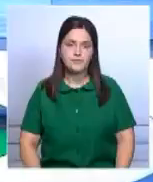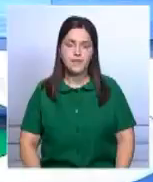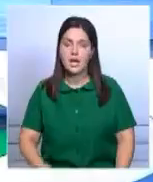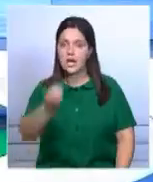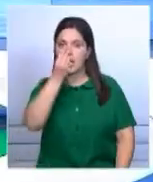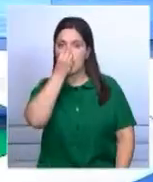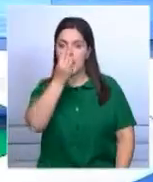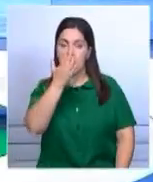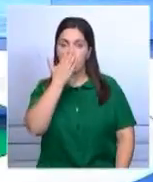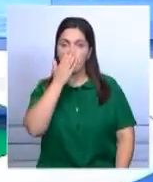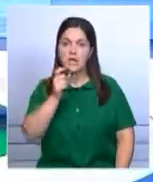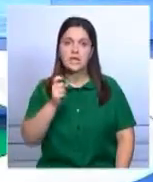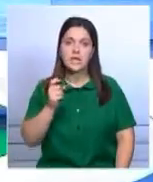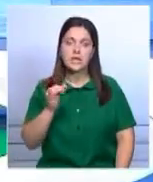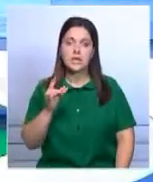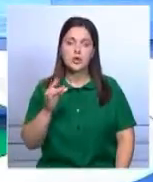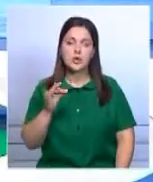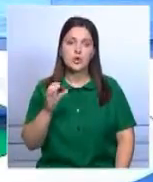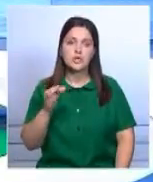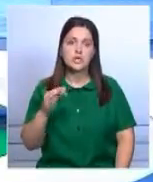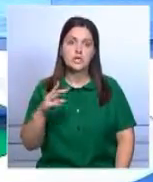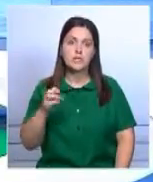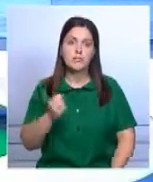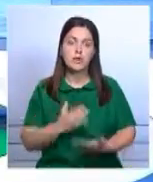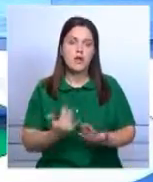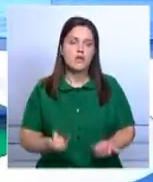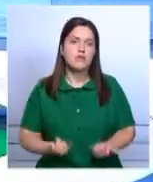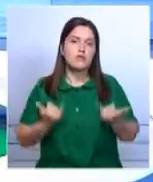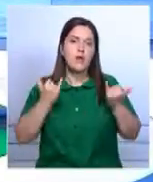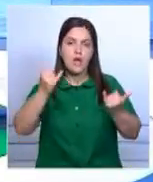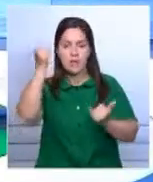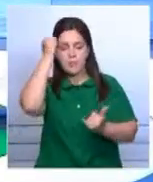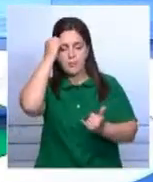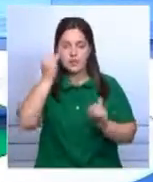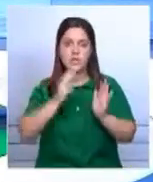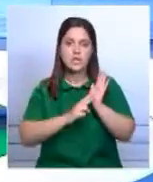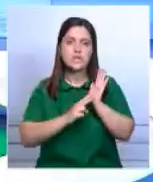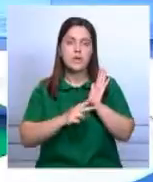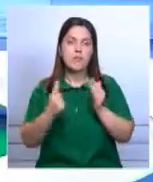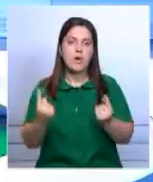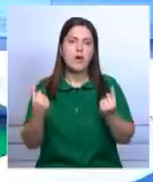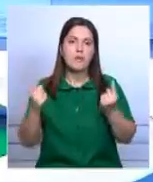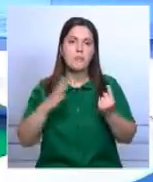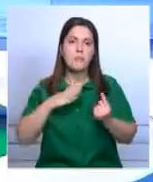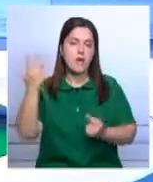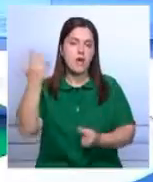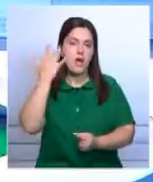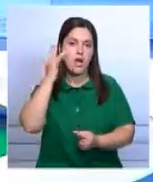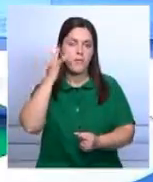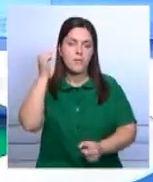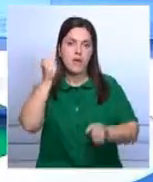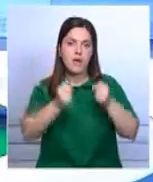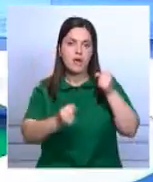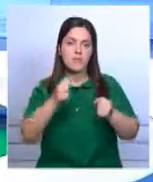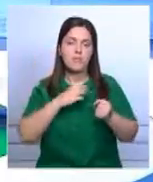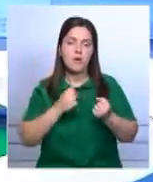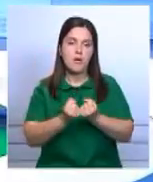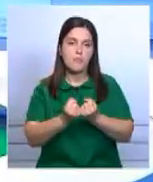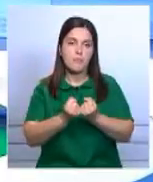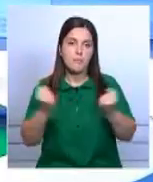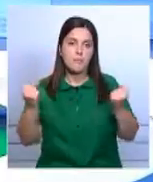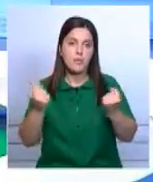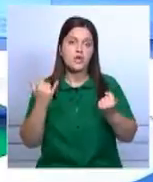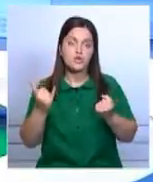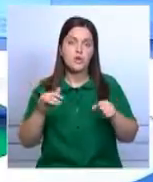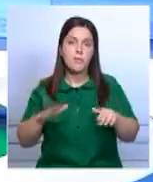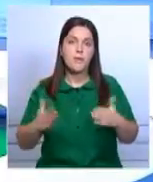В японской Хиросиме прошли памятные мероприятия, посвященные 71-й годовщине американской атомной бомбардировки. На мемориальную церемонию